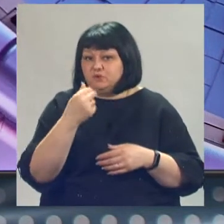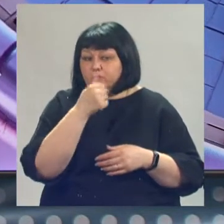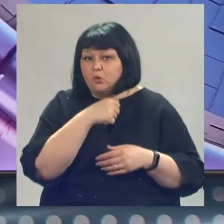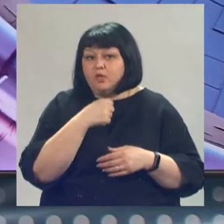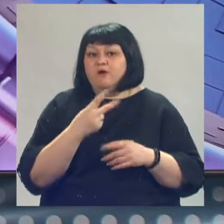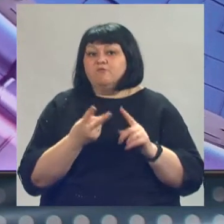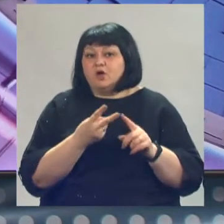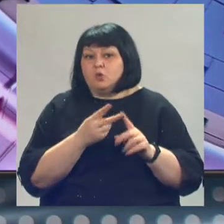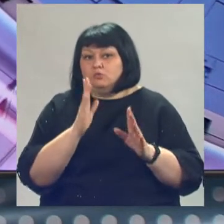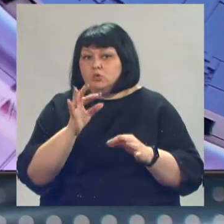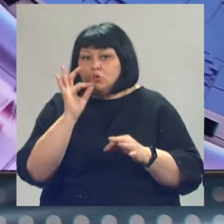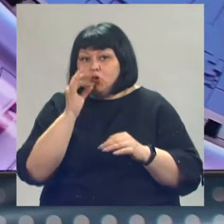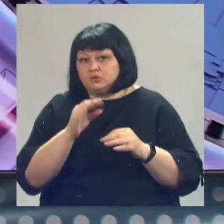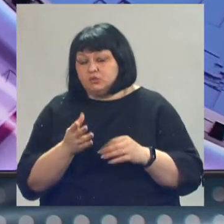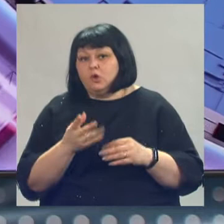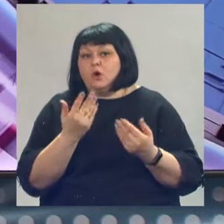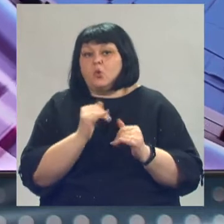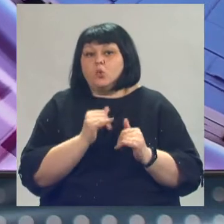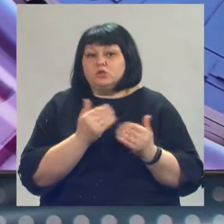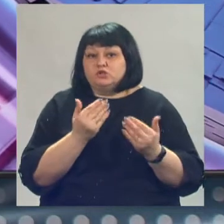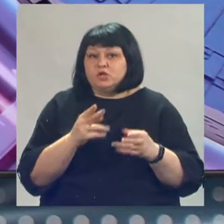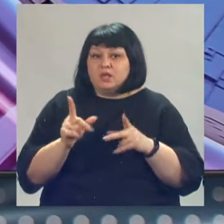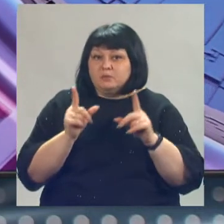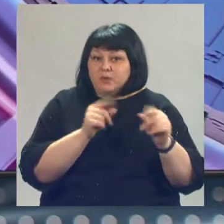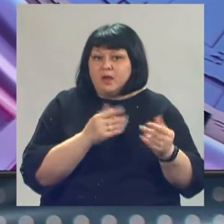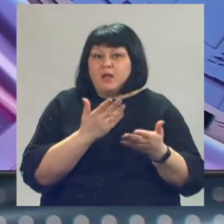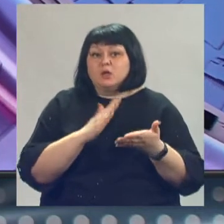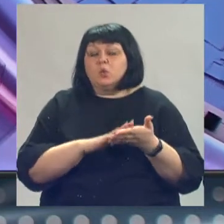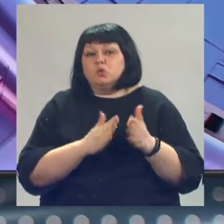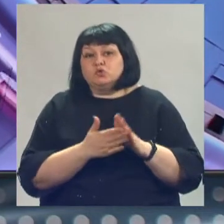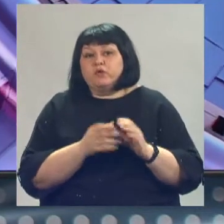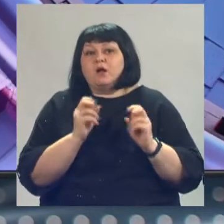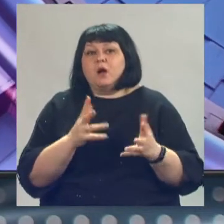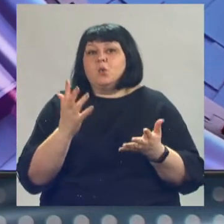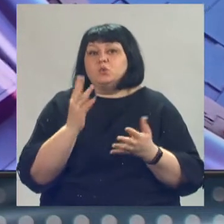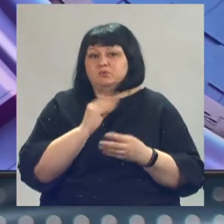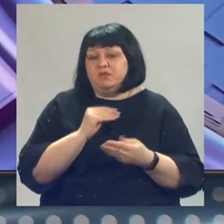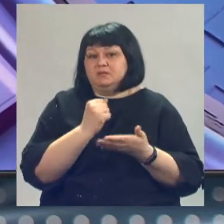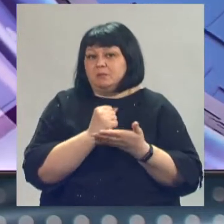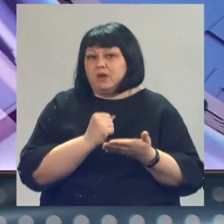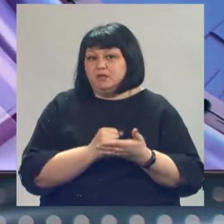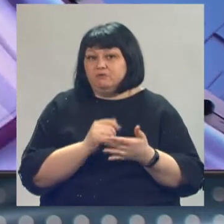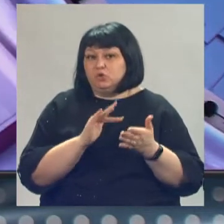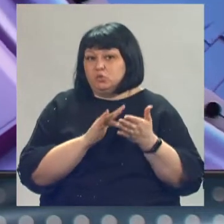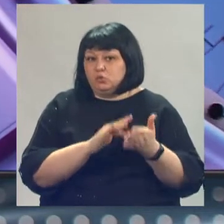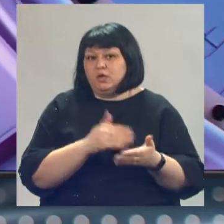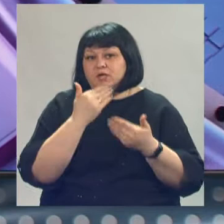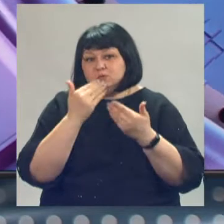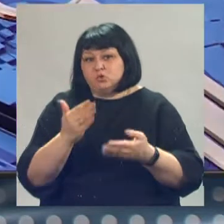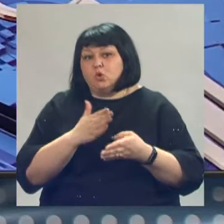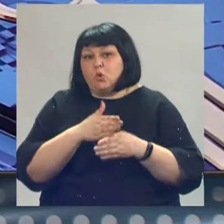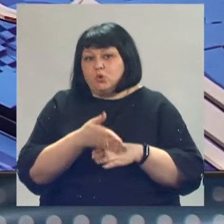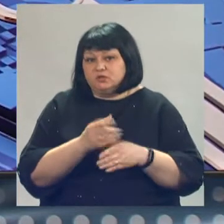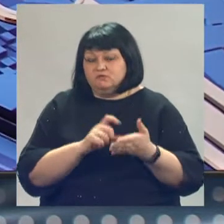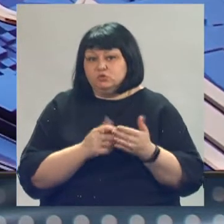Второй последует осенью. О том, куда уже сейчас можно отправиться, на каких условиях и как успеть забронировать тур, спросим гостя в студии.